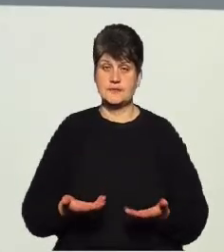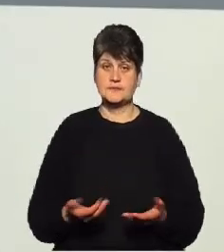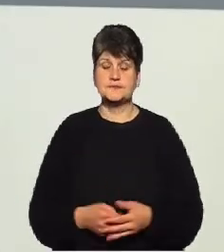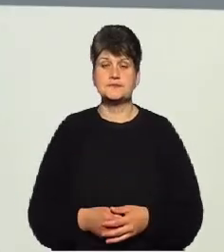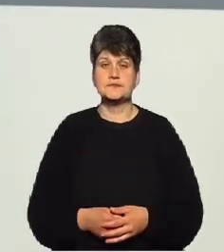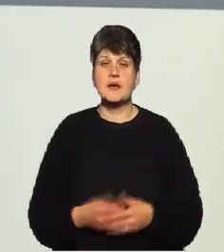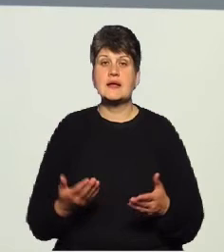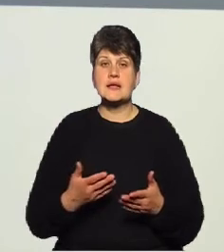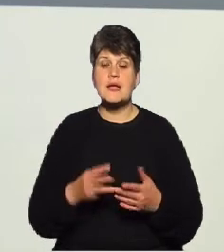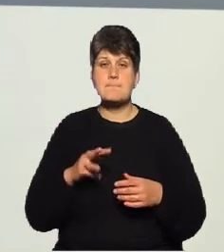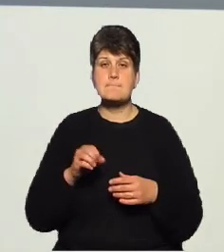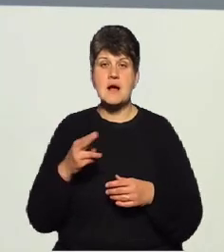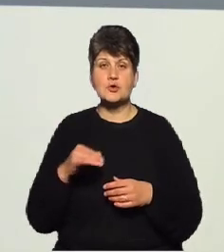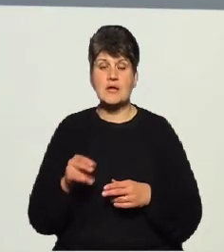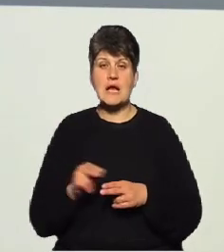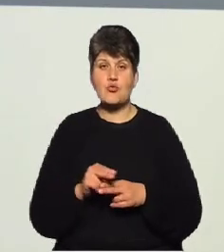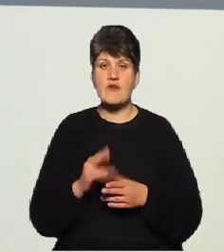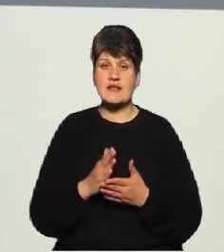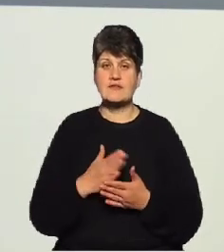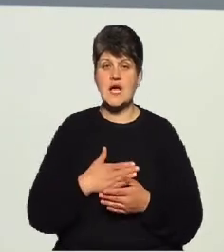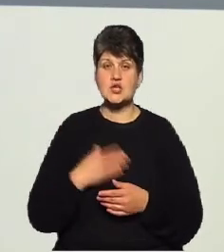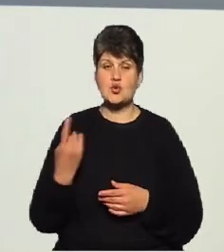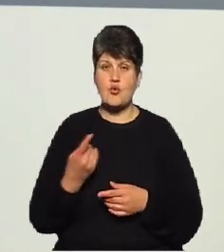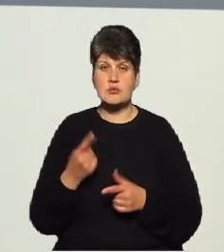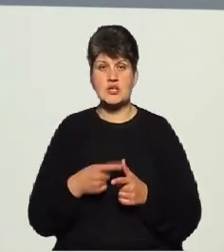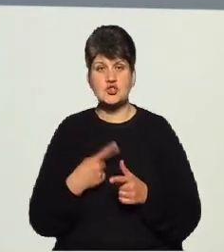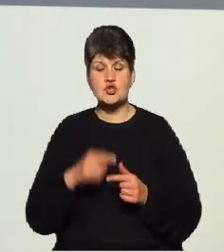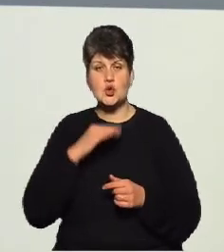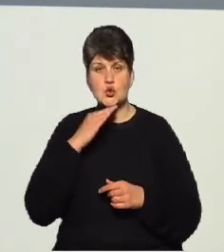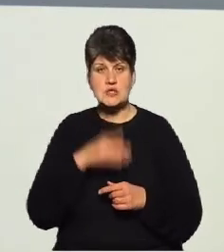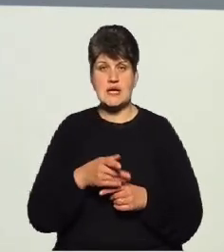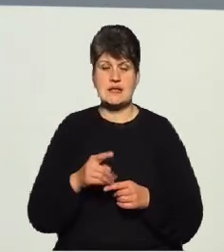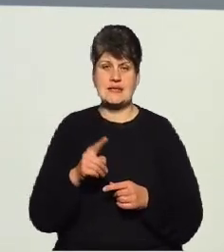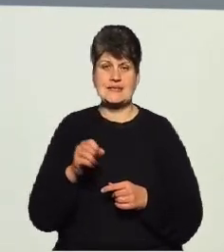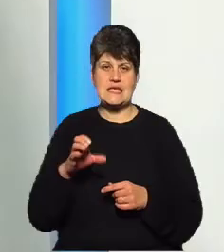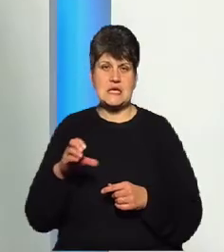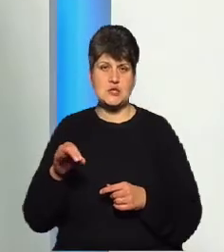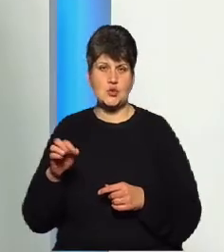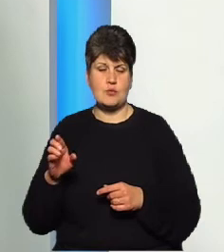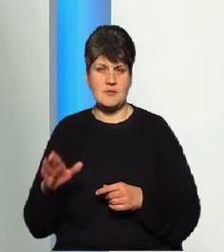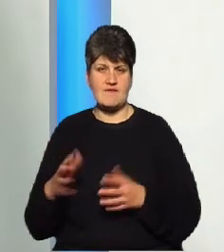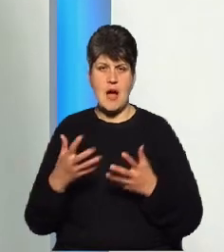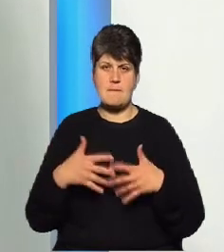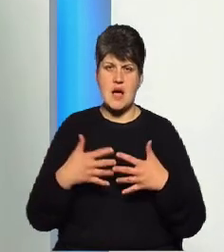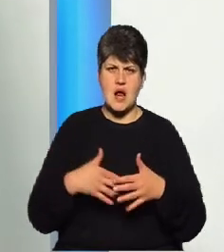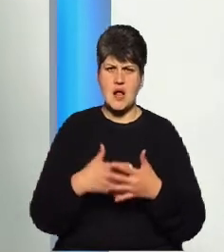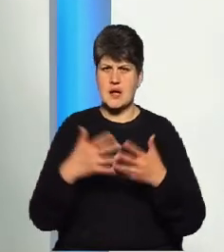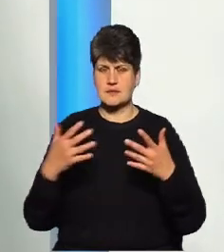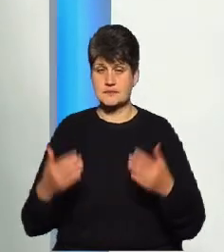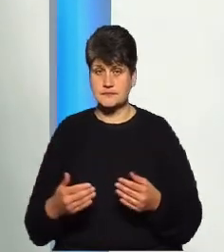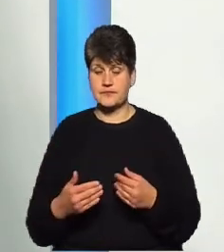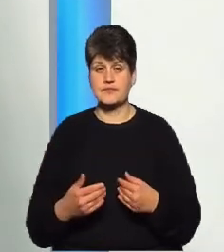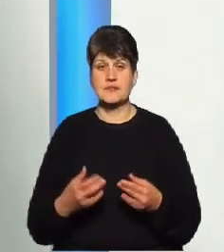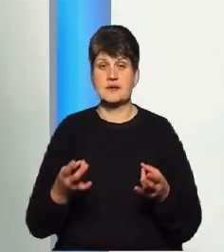інсульту є в нашій області? І чи достатньо засобів, апаратів? Мушу відмітити, що на